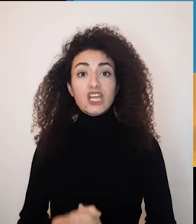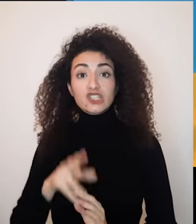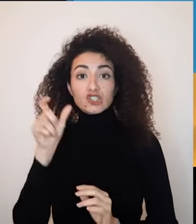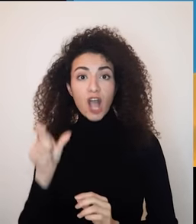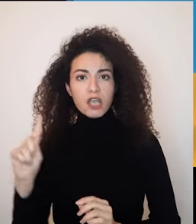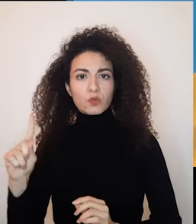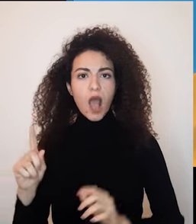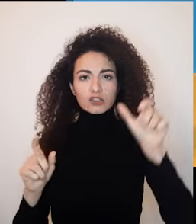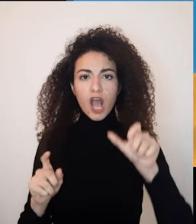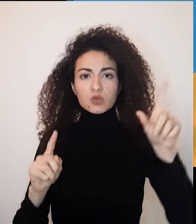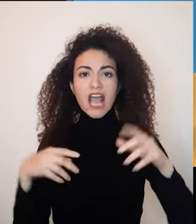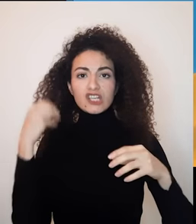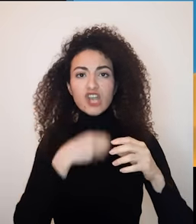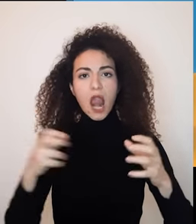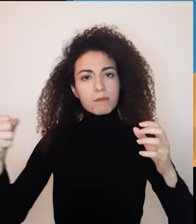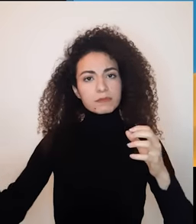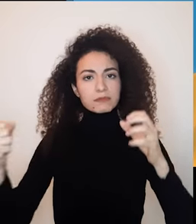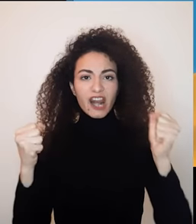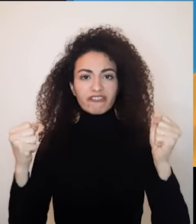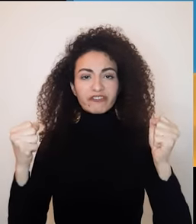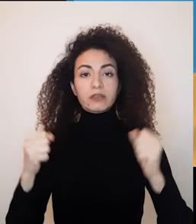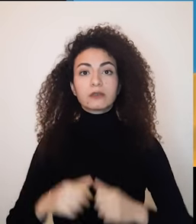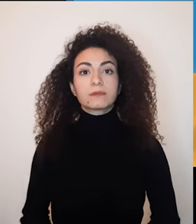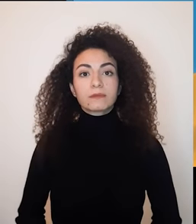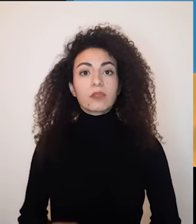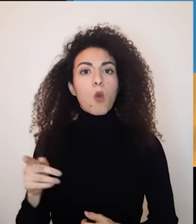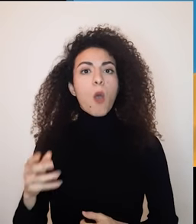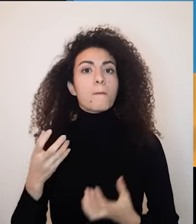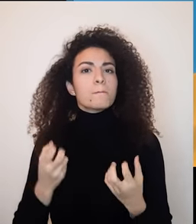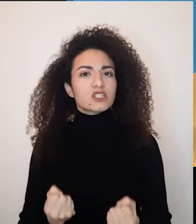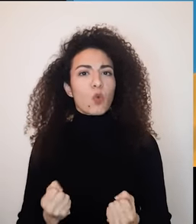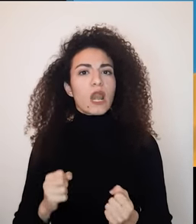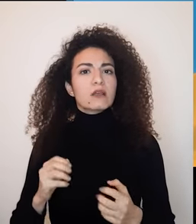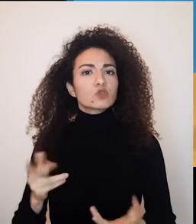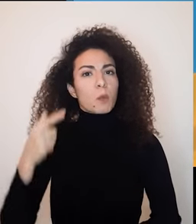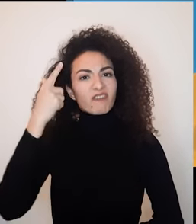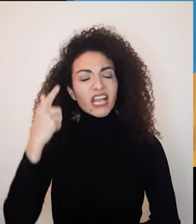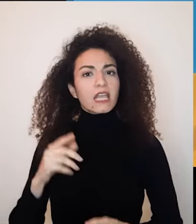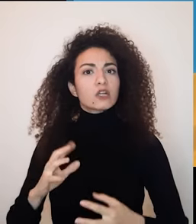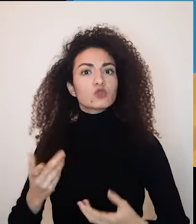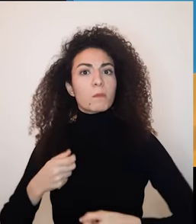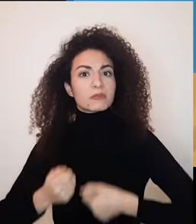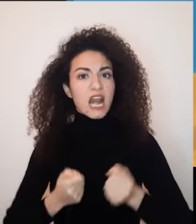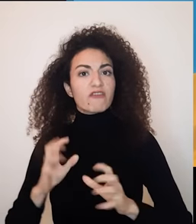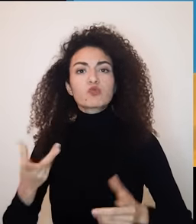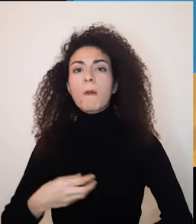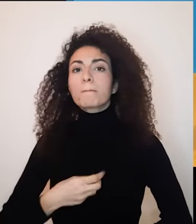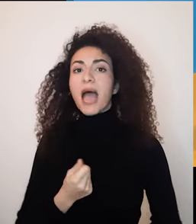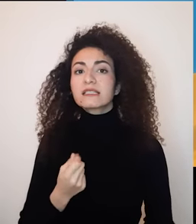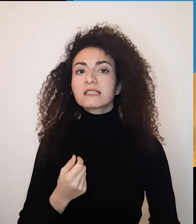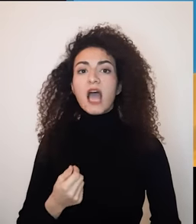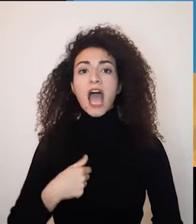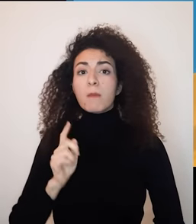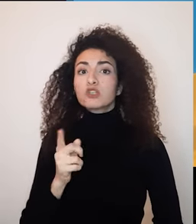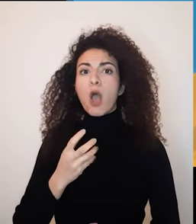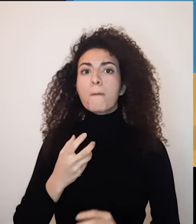كل الشخص بيمسك الوشاح من طرفه وبيكون مسؤول عنه على مستوى شو بيفكر وبيشعر وبيتصرف